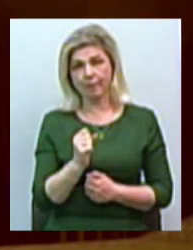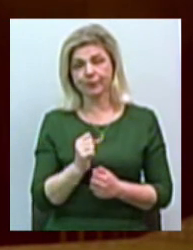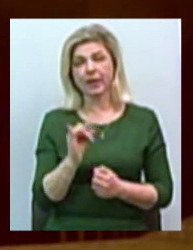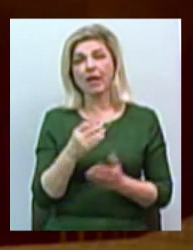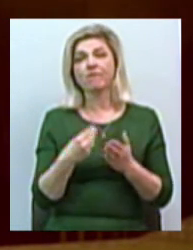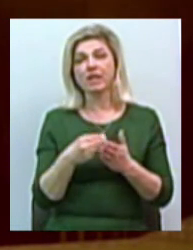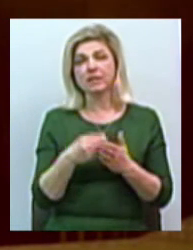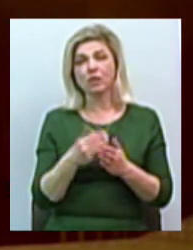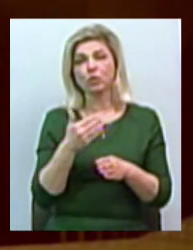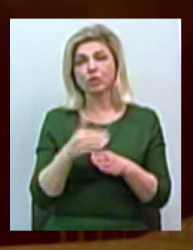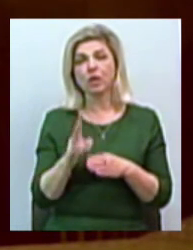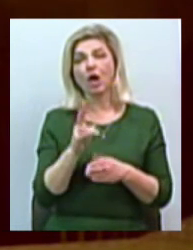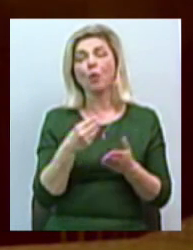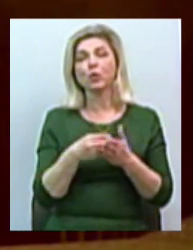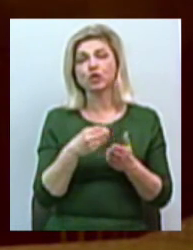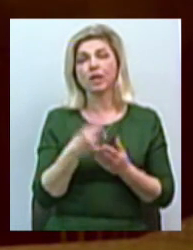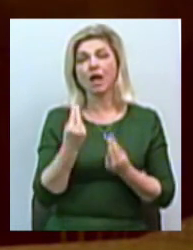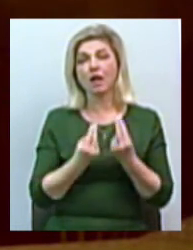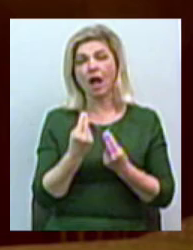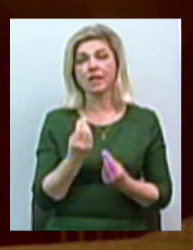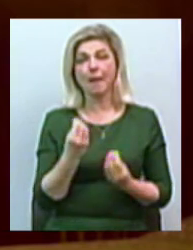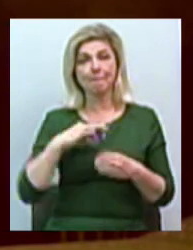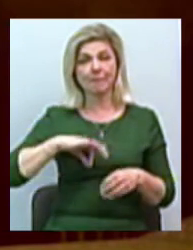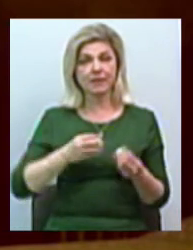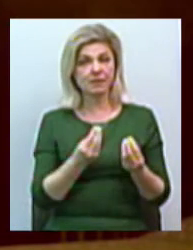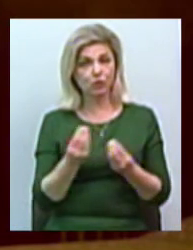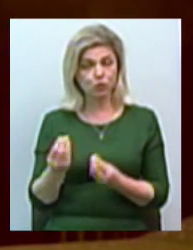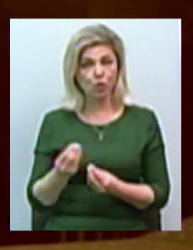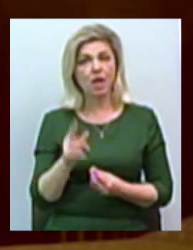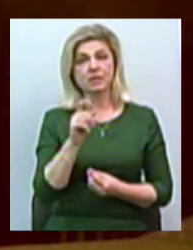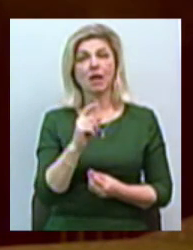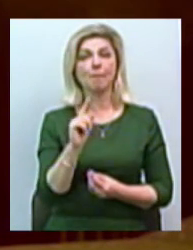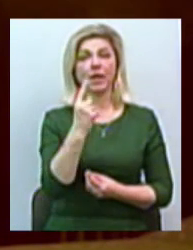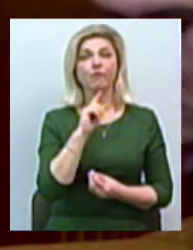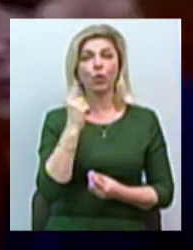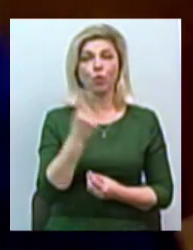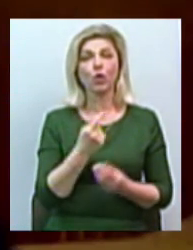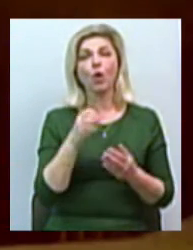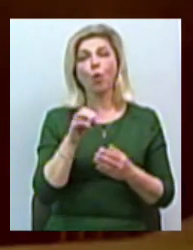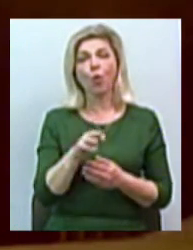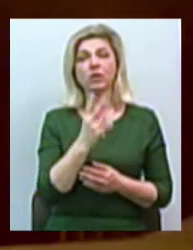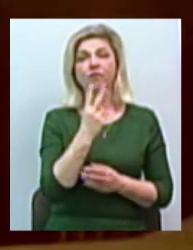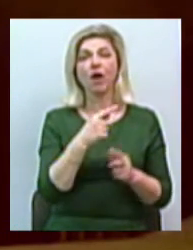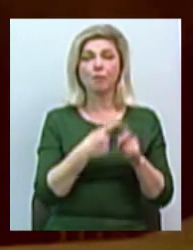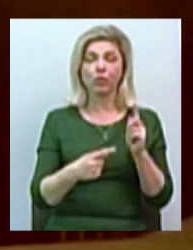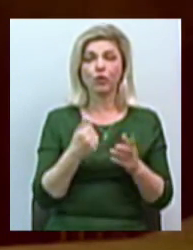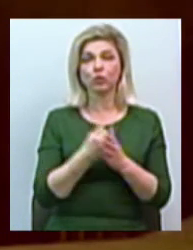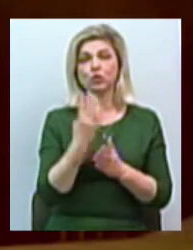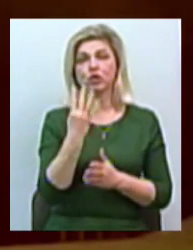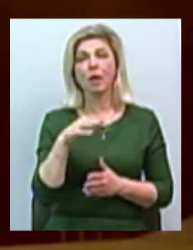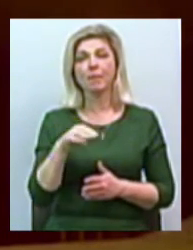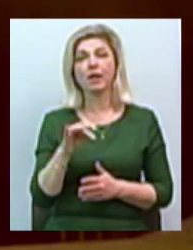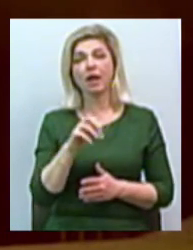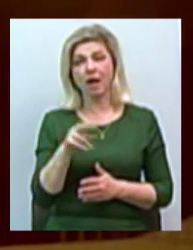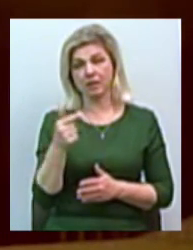До бюджету від грального бізнесу за нашими підрахунками надійде за перший рік від 2,5 до 4 мільярдів гривень, які